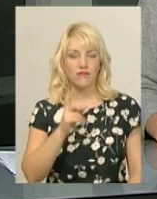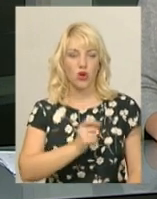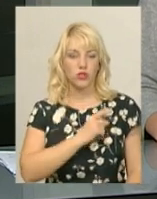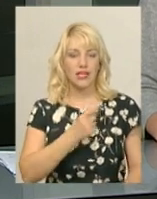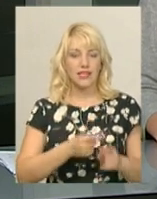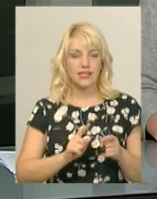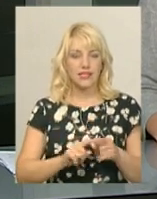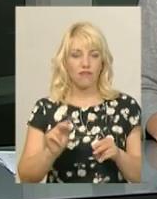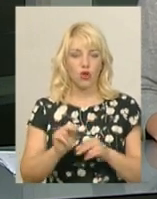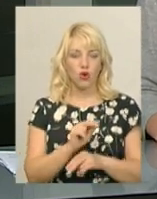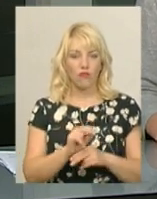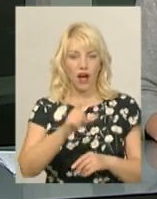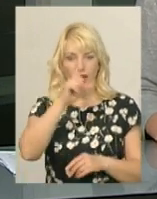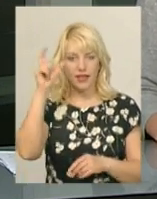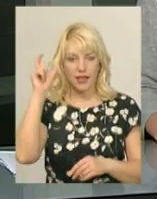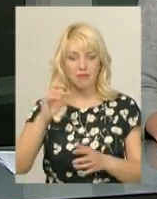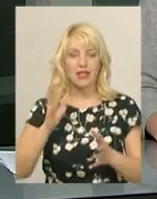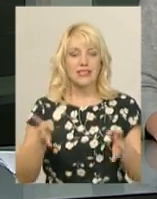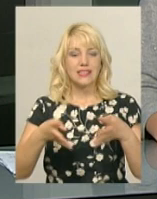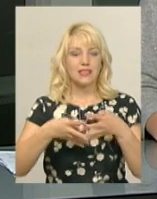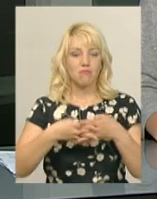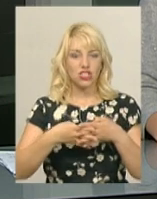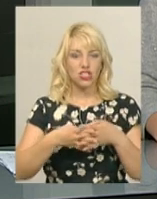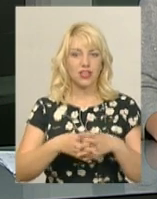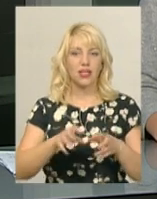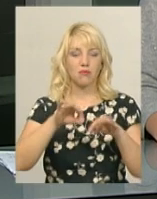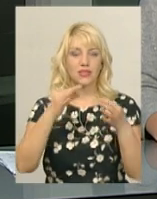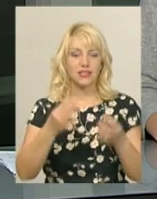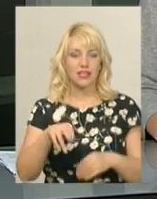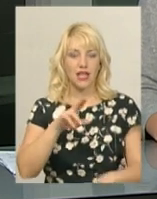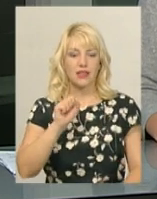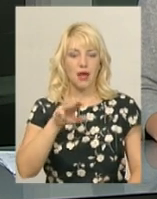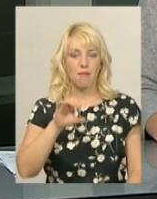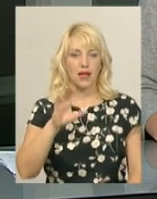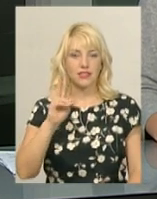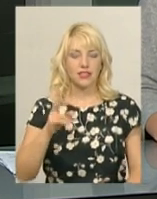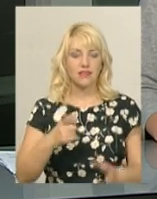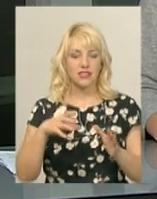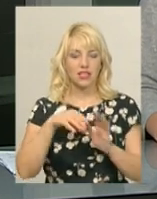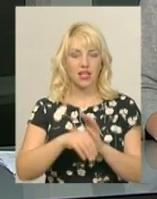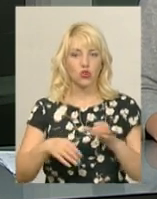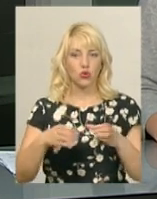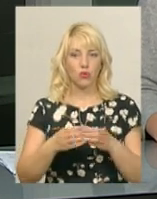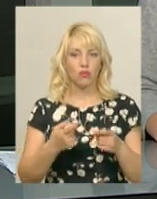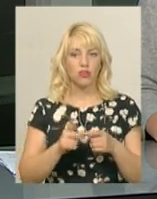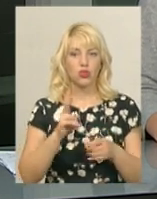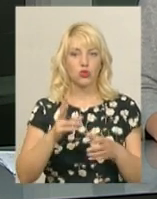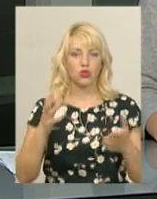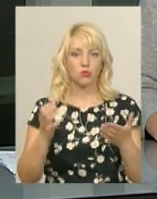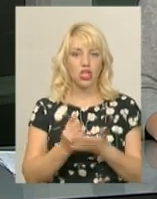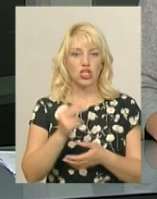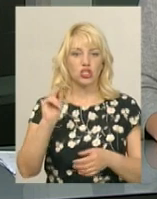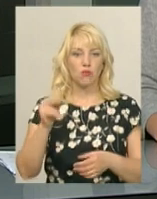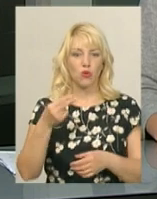Академії змішаних бойових мистецтв «Дамаск». У складі команди виступлять бійці, які цього тижня здобули титул чемпіона України з